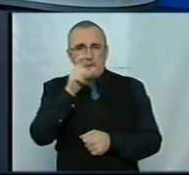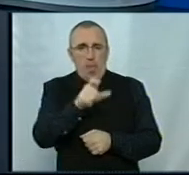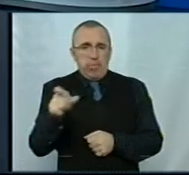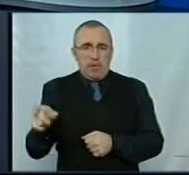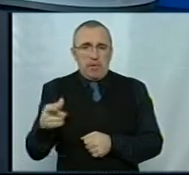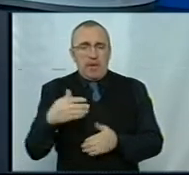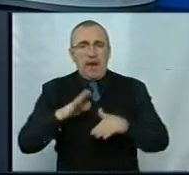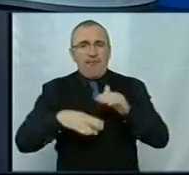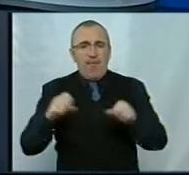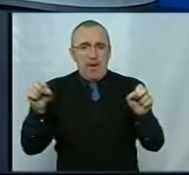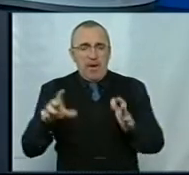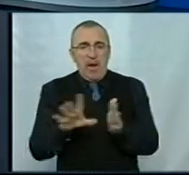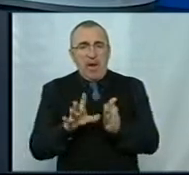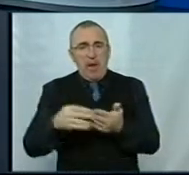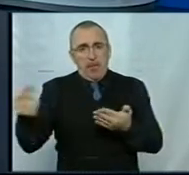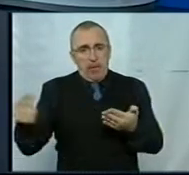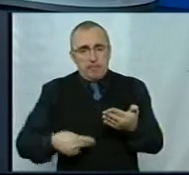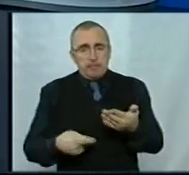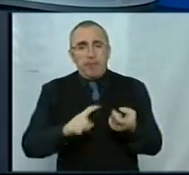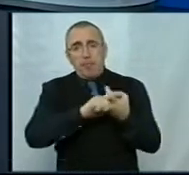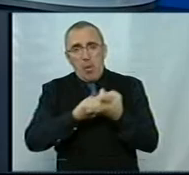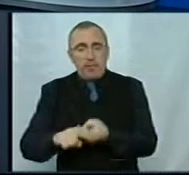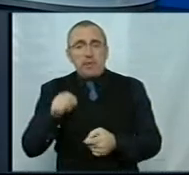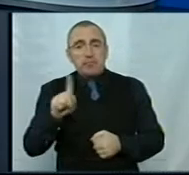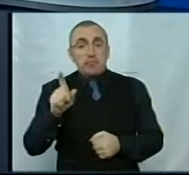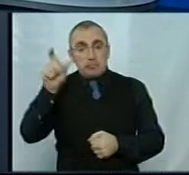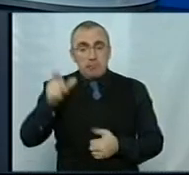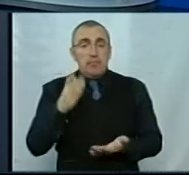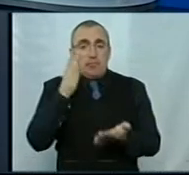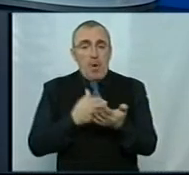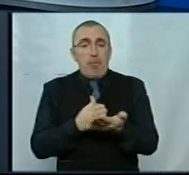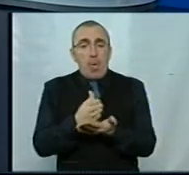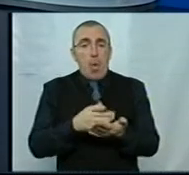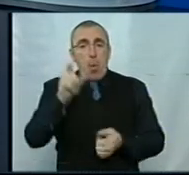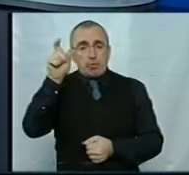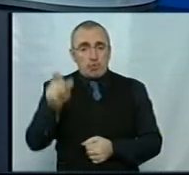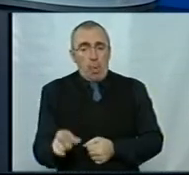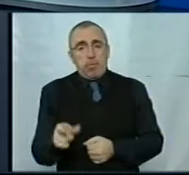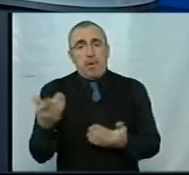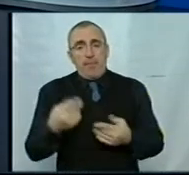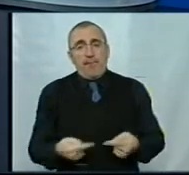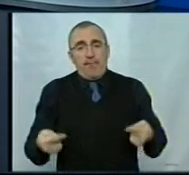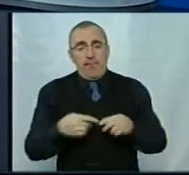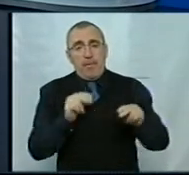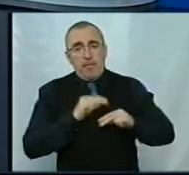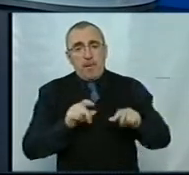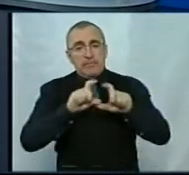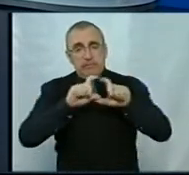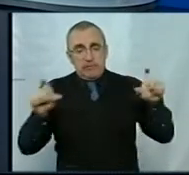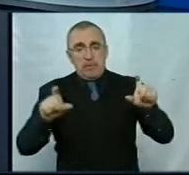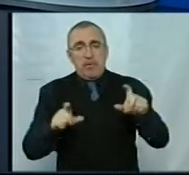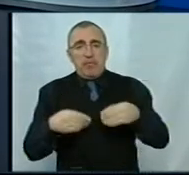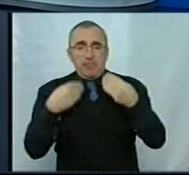про кваліфікаційний електронний підпис, пов'язаний з тим, що ця людина є посадовою особою, є, відповідно, працівником закладу, наділення